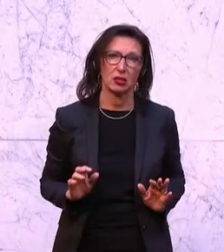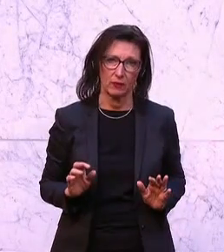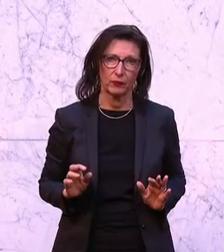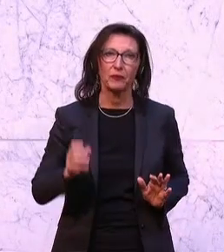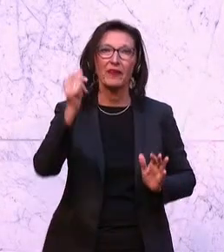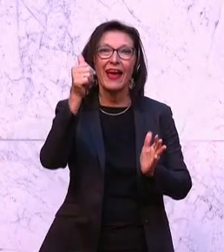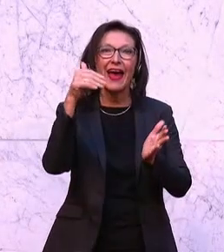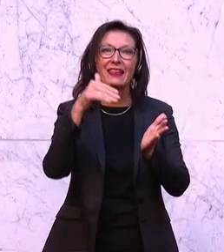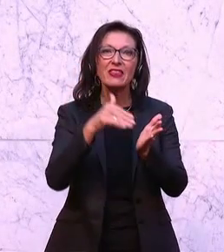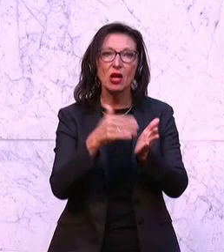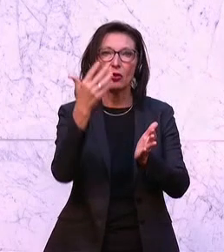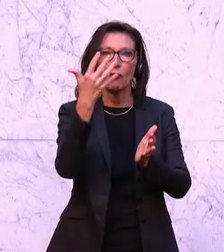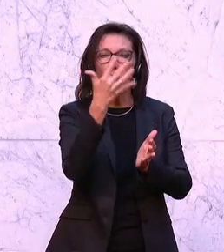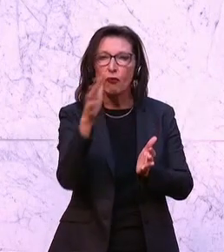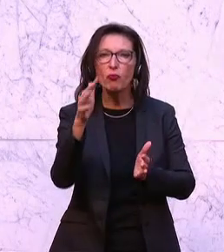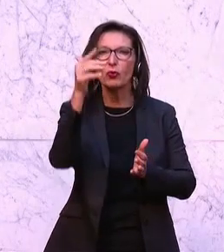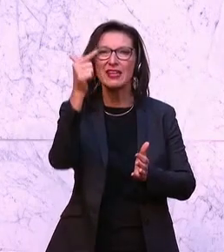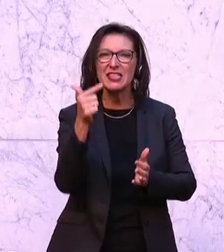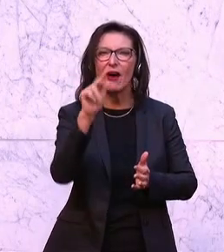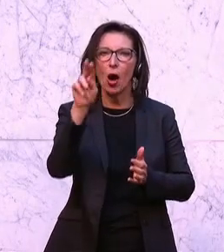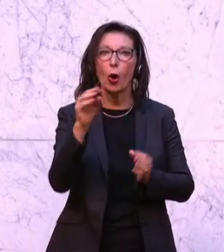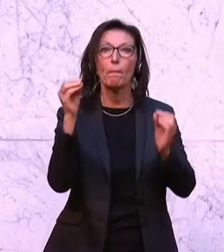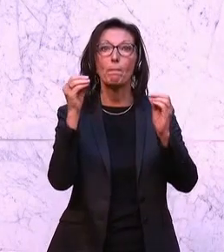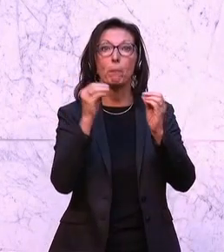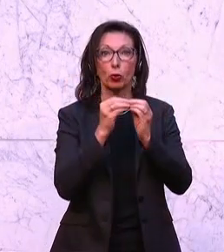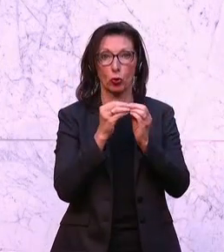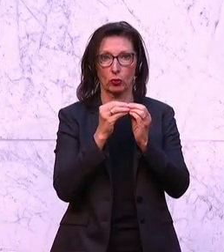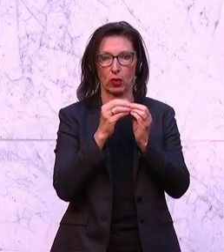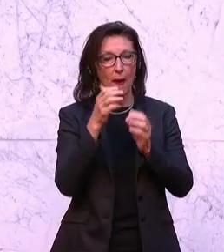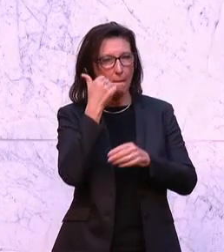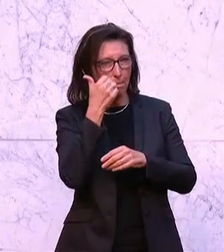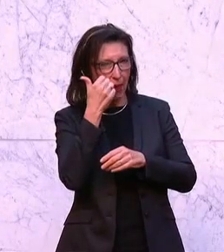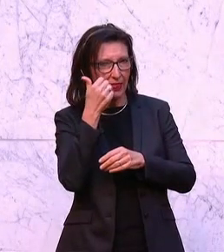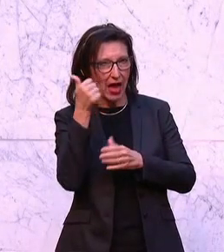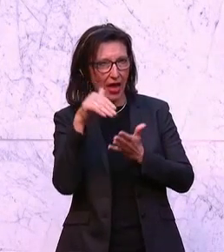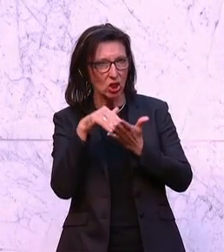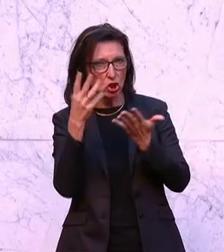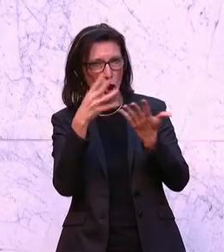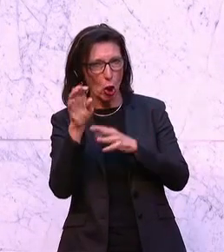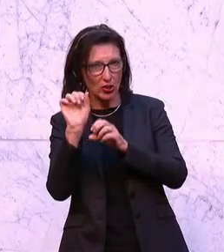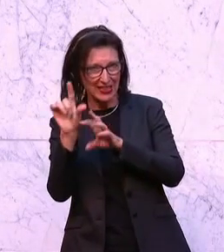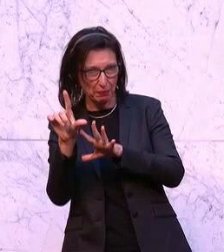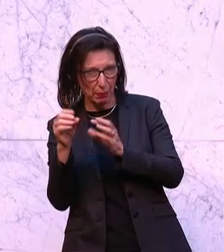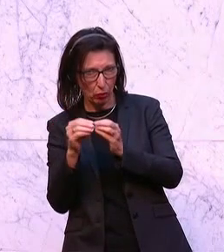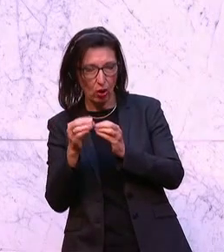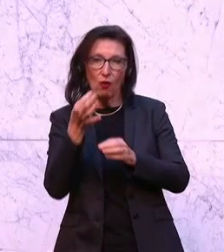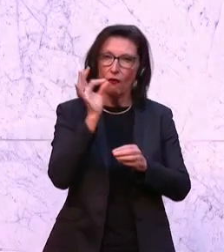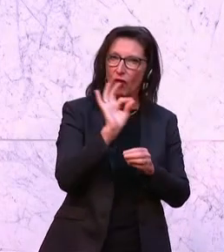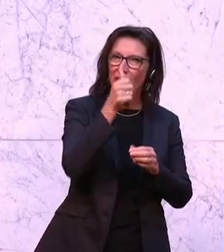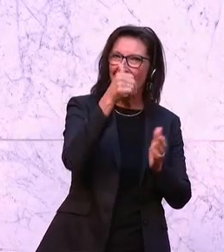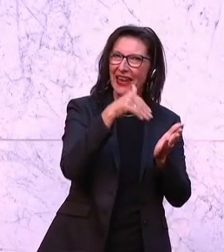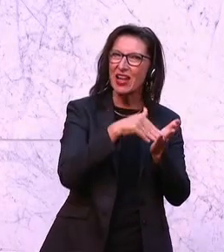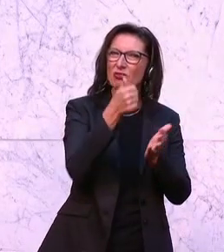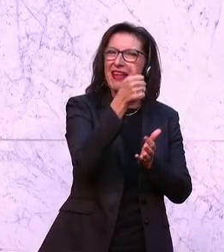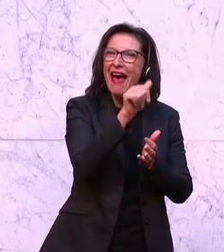1.502 Euro brutto. Bei Männern 1.917 brutto und bei Frauen 1